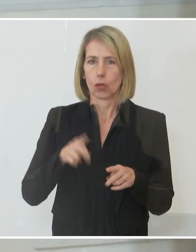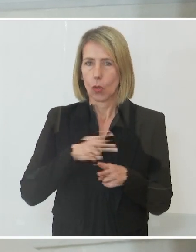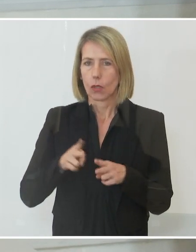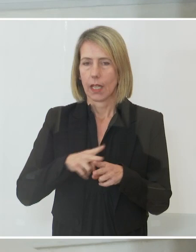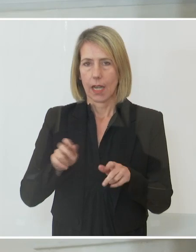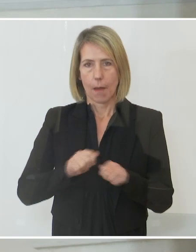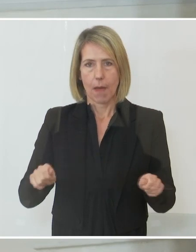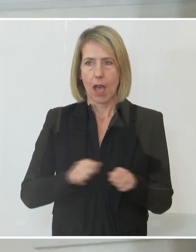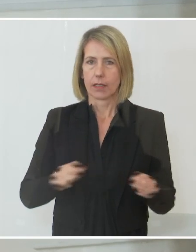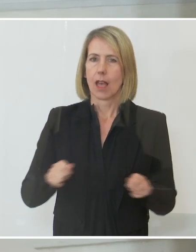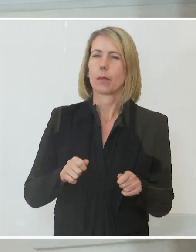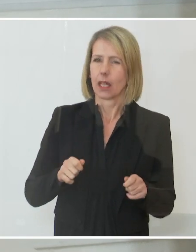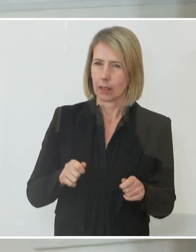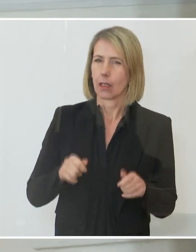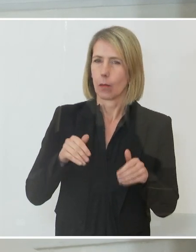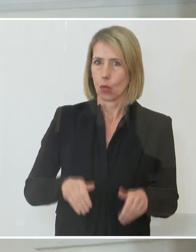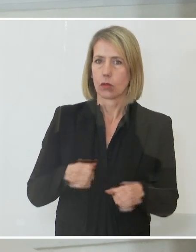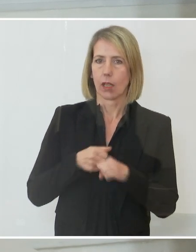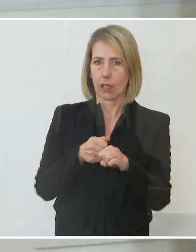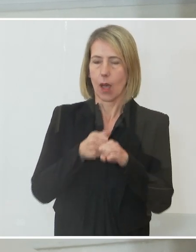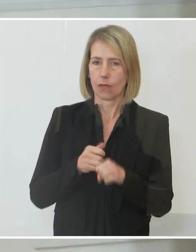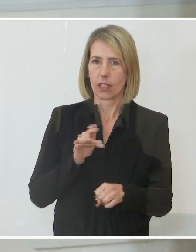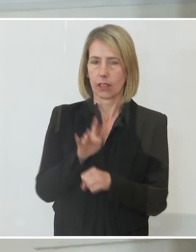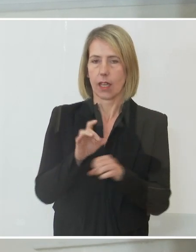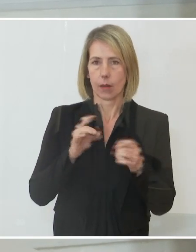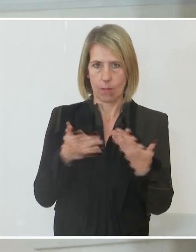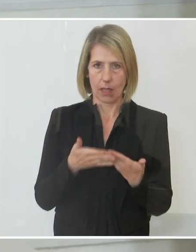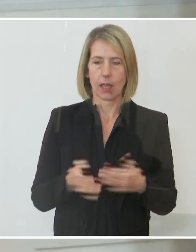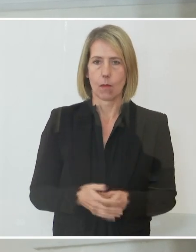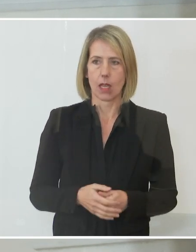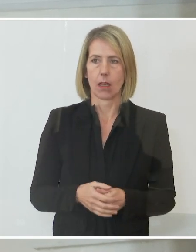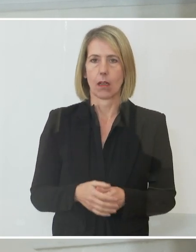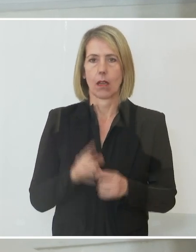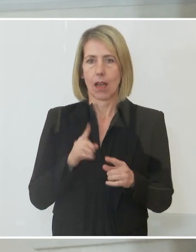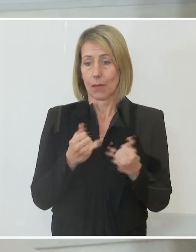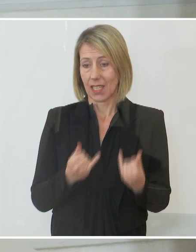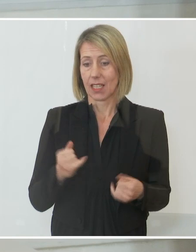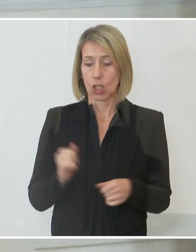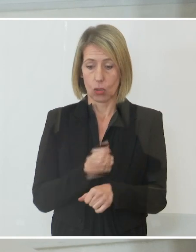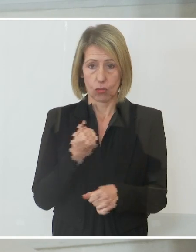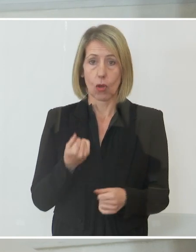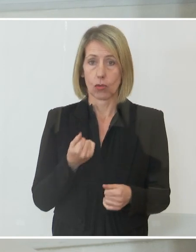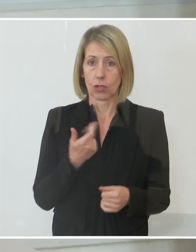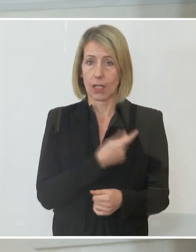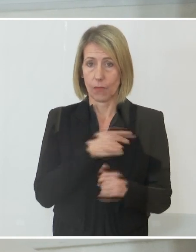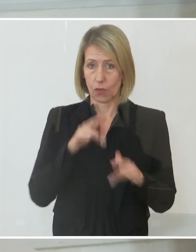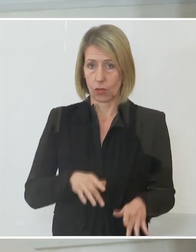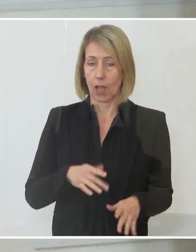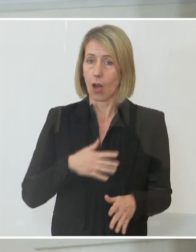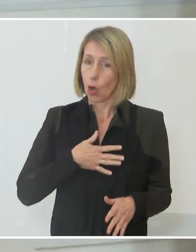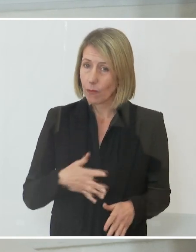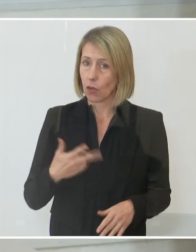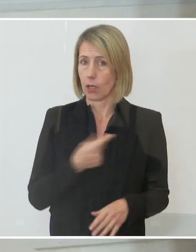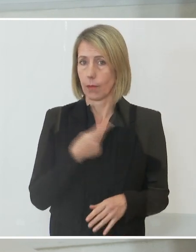gegen die Pandemie ankämpfen musste. Aber dennoch ist trotz der Impfung die Situation